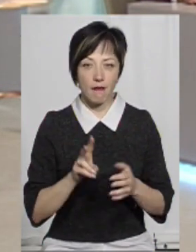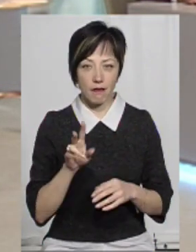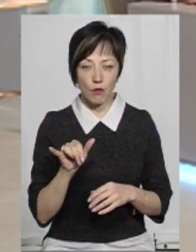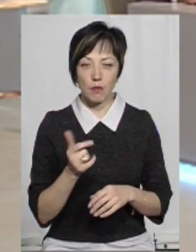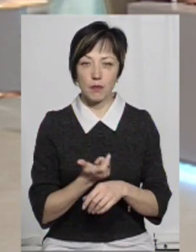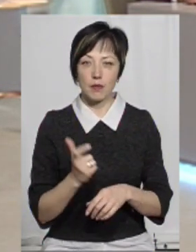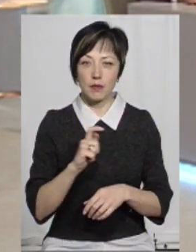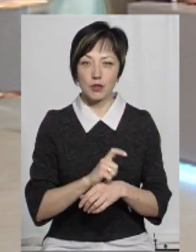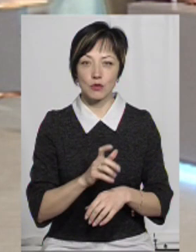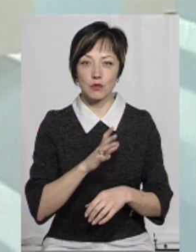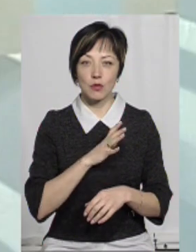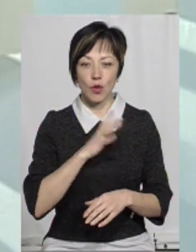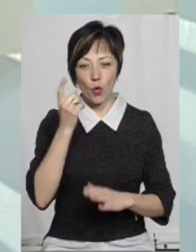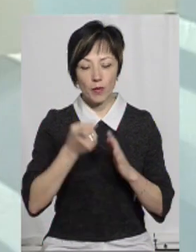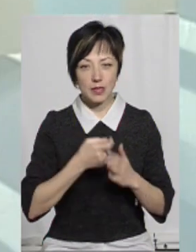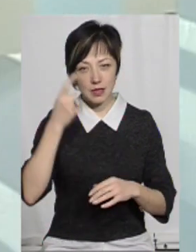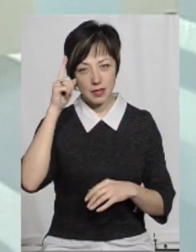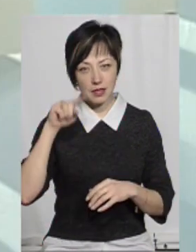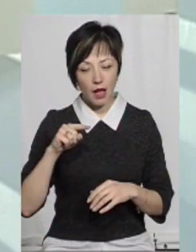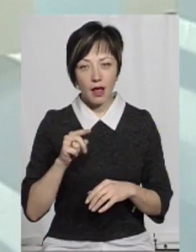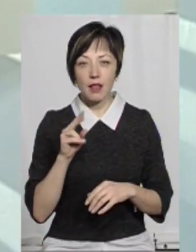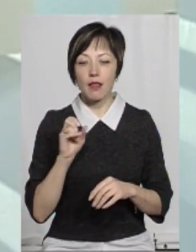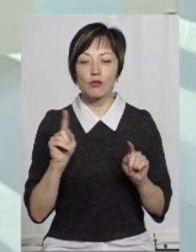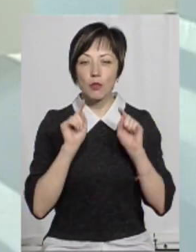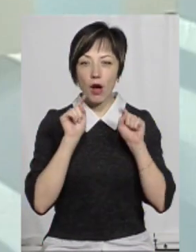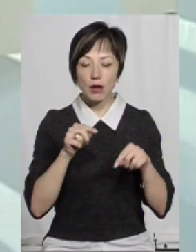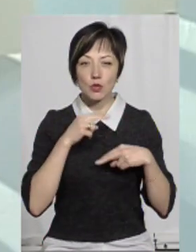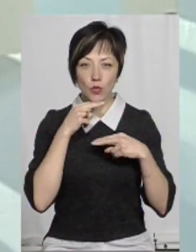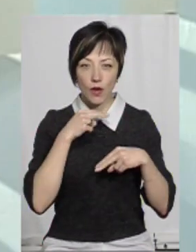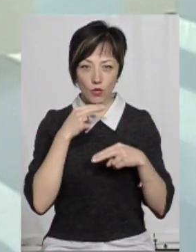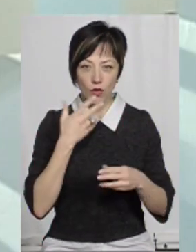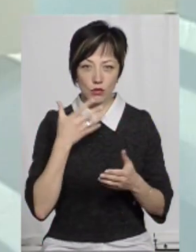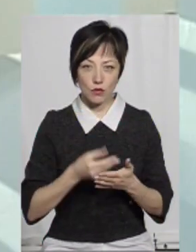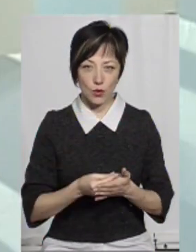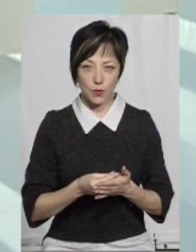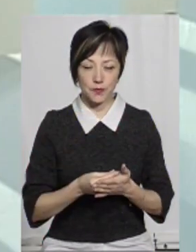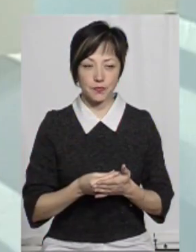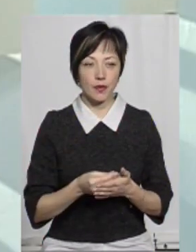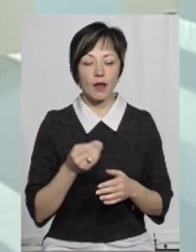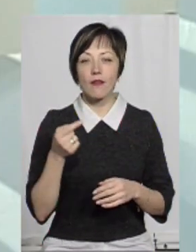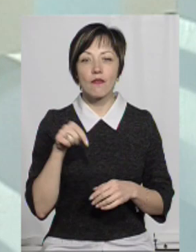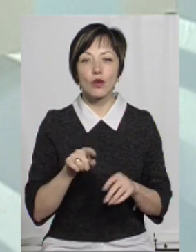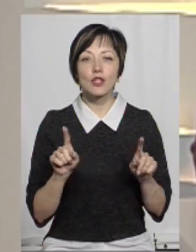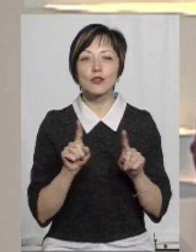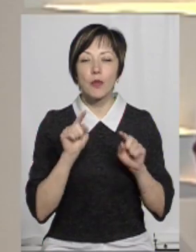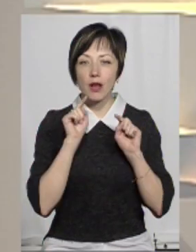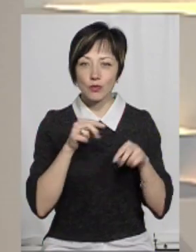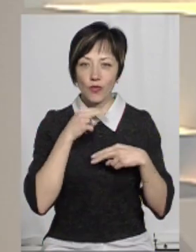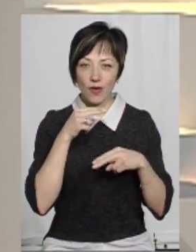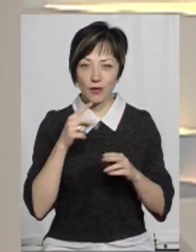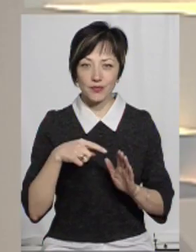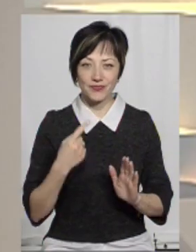більше були обізнані і знали, на чому акцентувати свою увагу. От на чому акцентували?